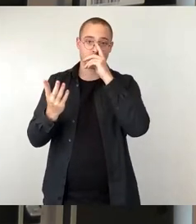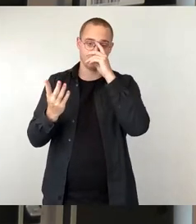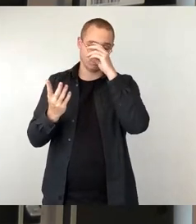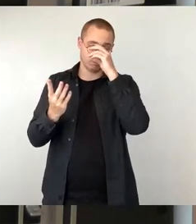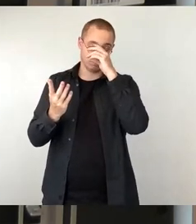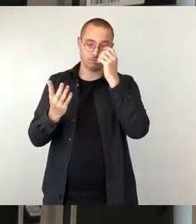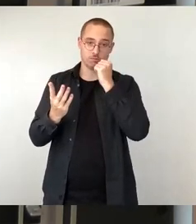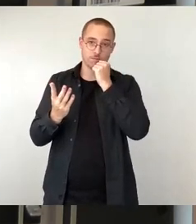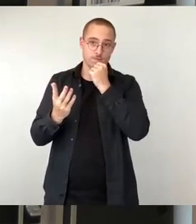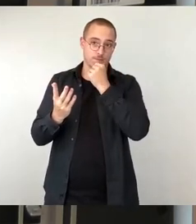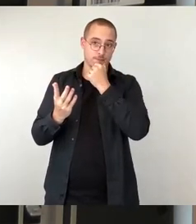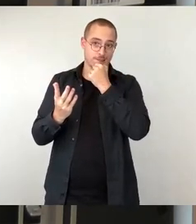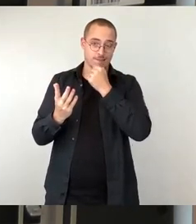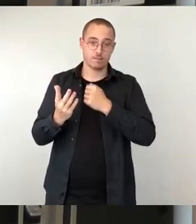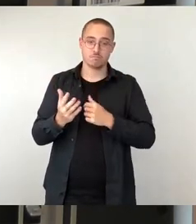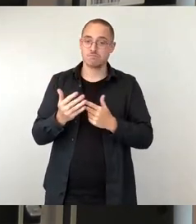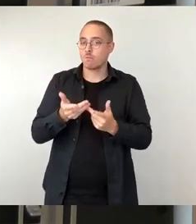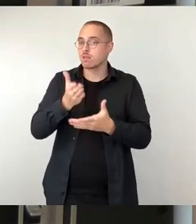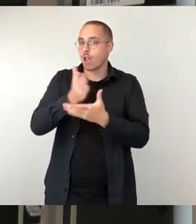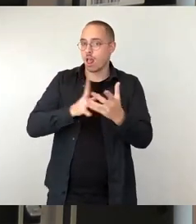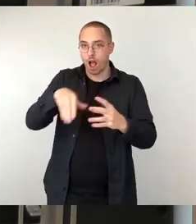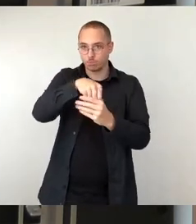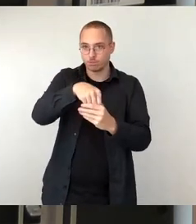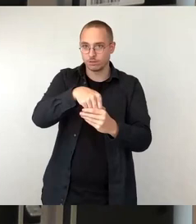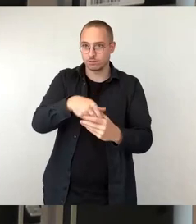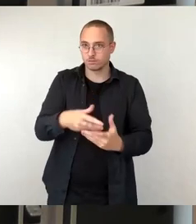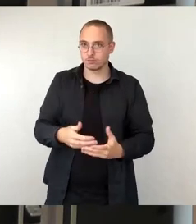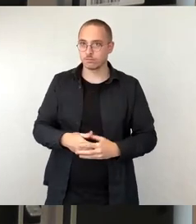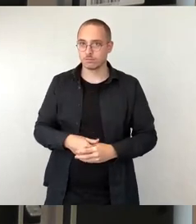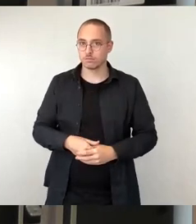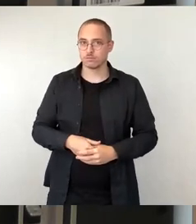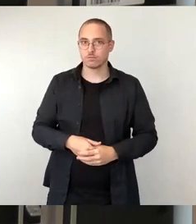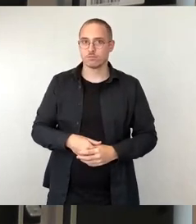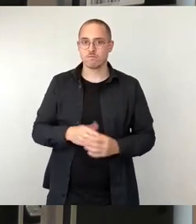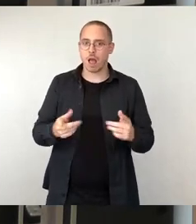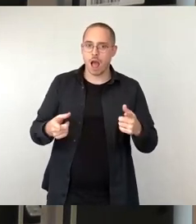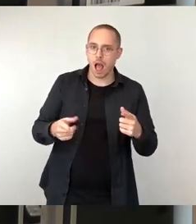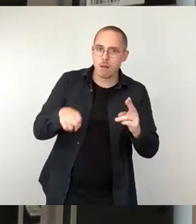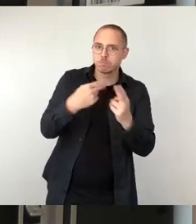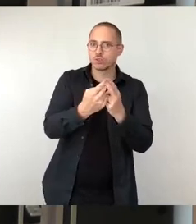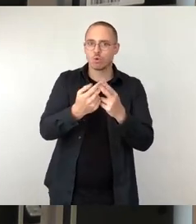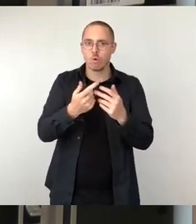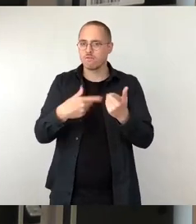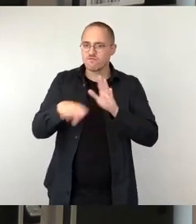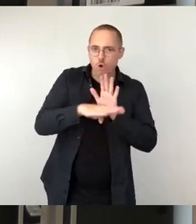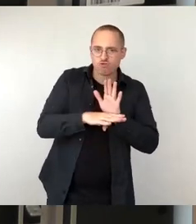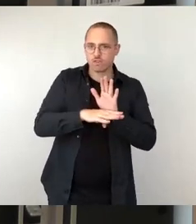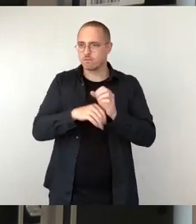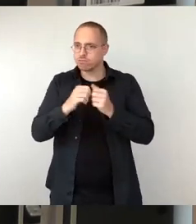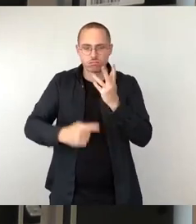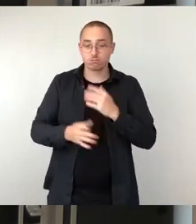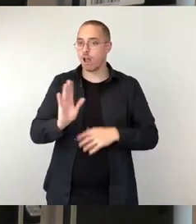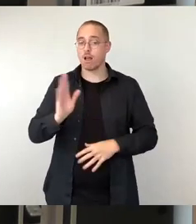durchaus Teilhabe von allen Menschen, die hier sind. Es ist nicht Anpassung, es sind nicht bloße Vorschriften, sondern es ist die Möglichkeit,